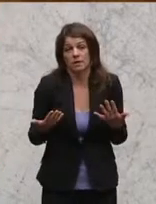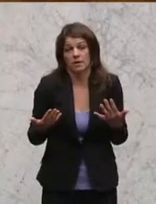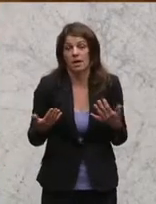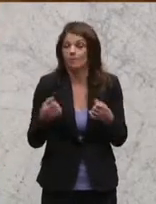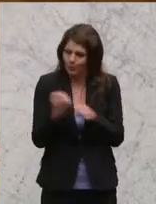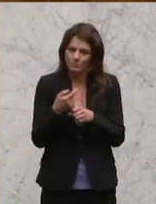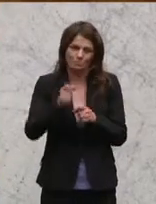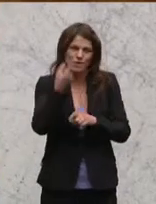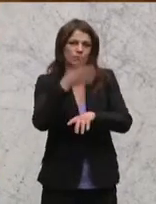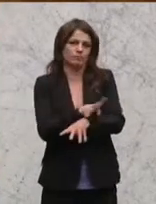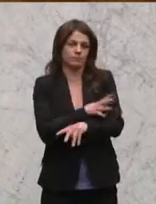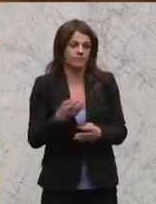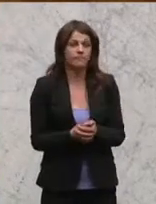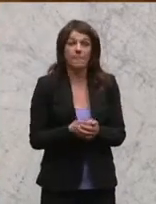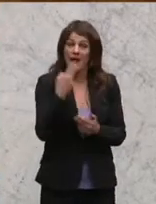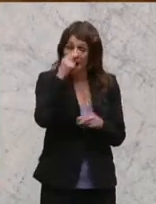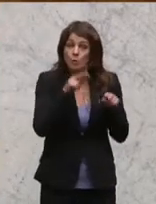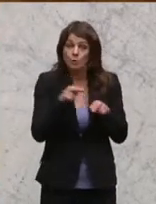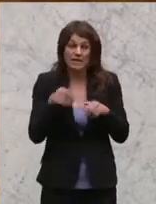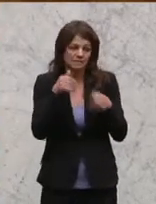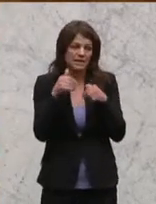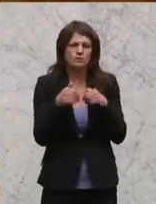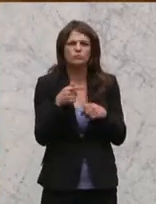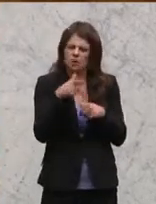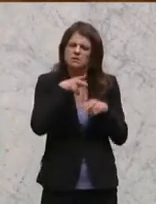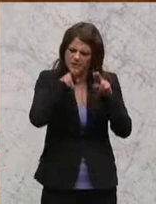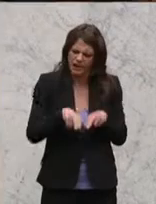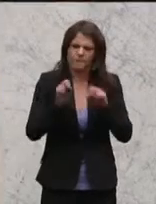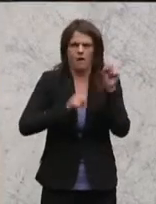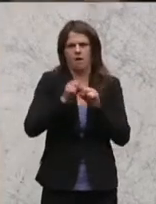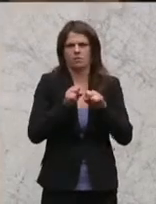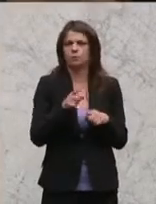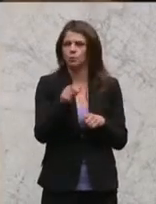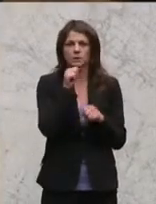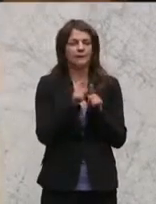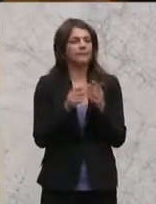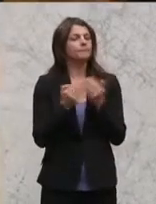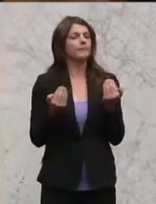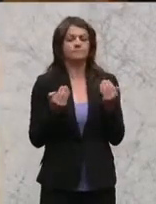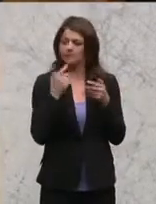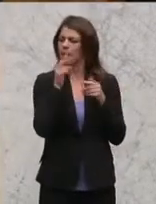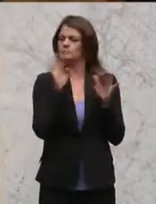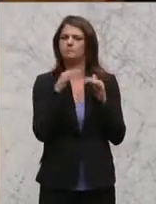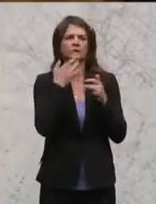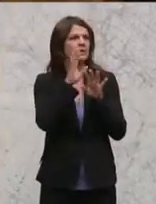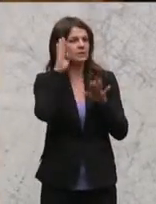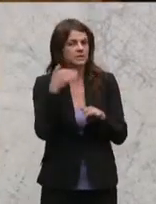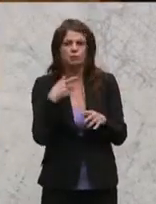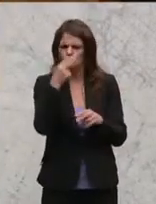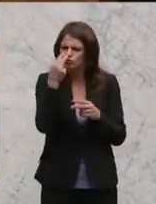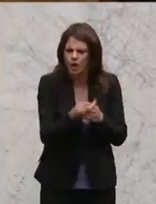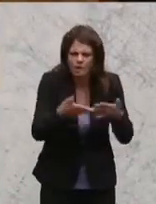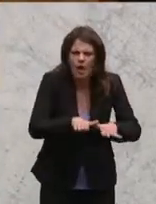Und Herr Justizminister, Sie haben meiner Meinung nach ganz richtig reagiert. Sie haben nicht gemauert, sondern Sie haben gesagt, wir schauen uns diesen Fall an,